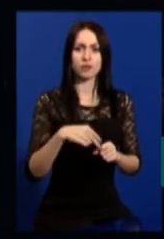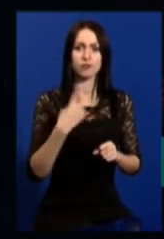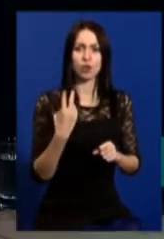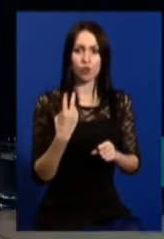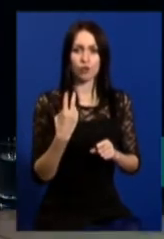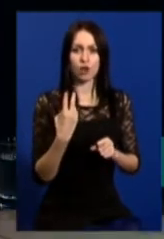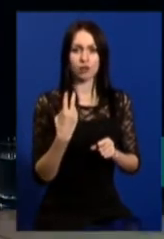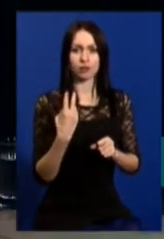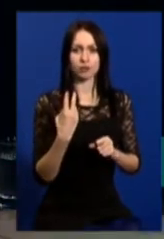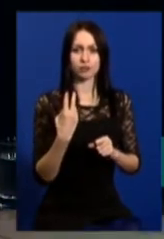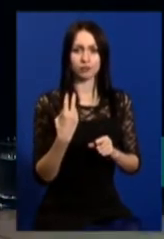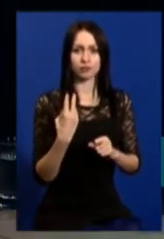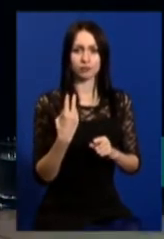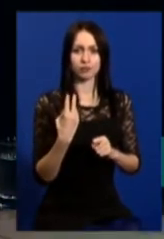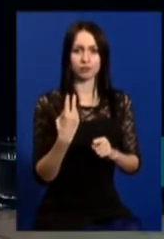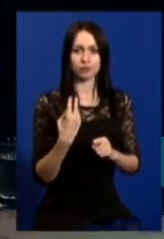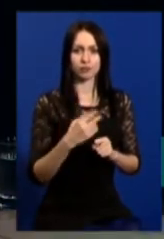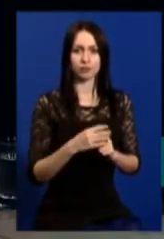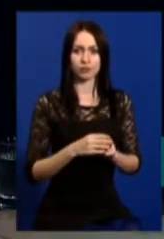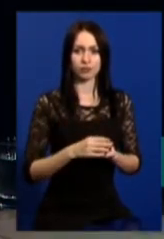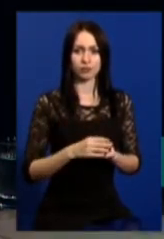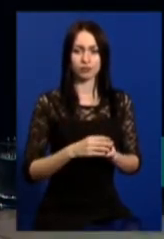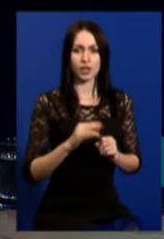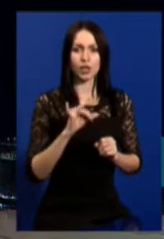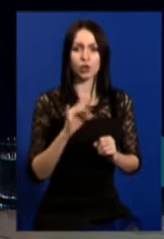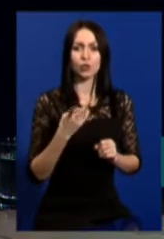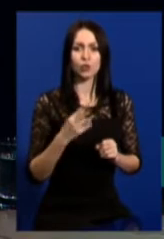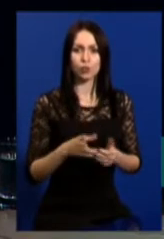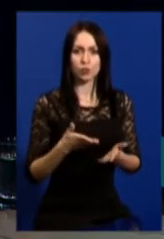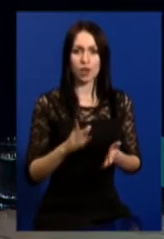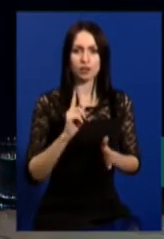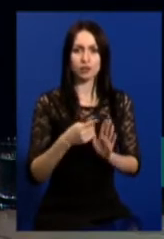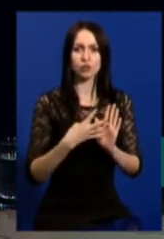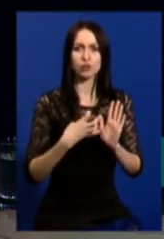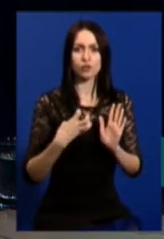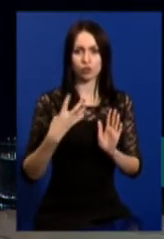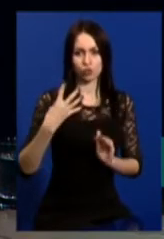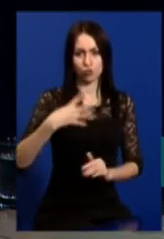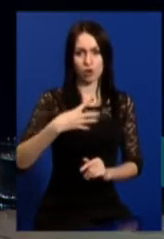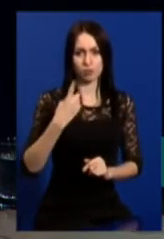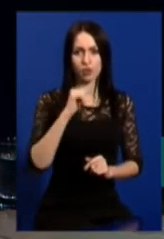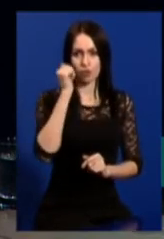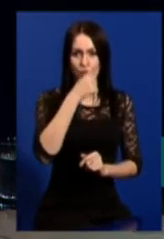червня 1941 року.